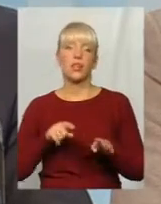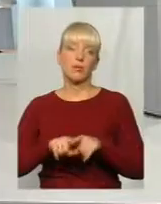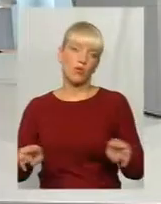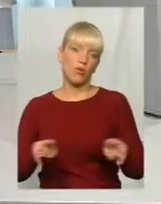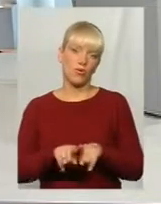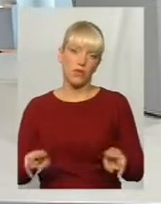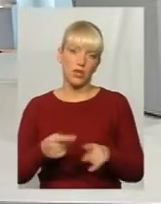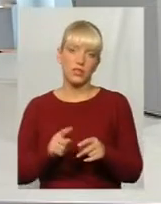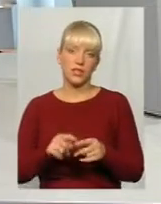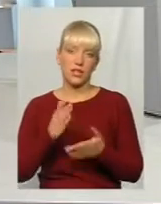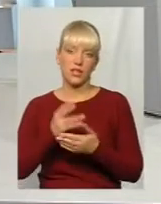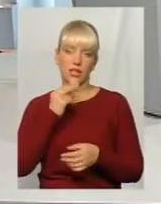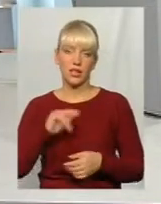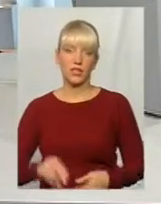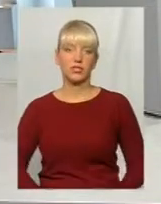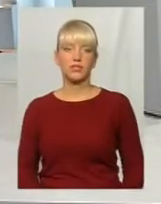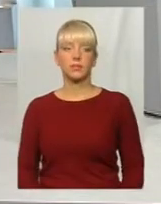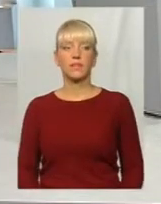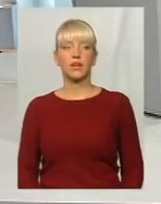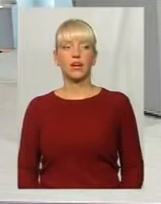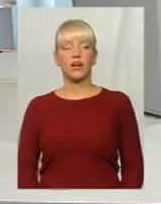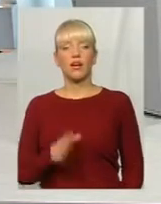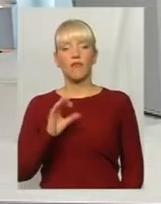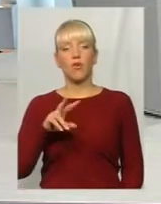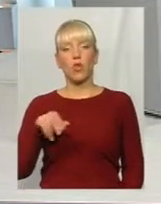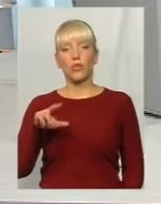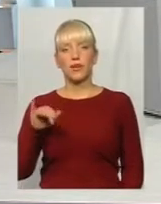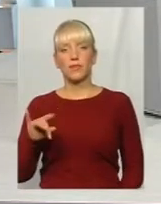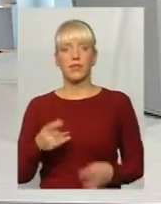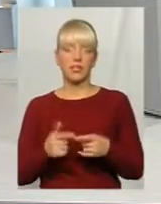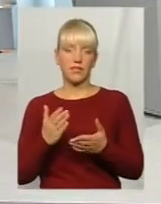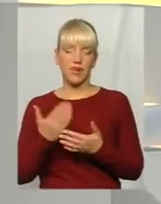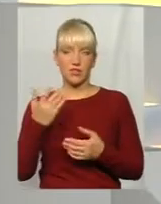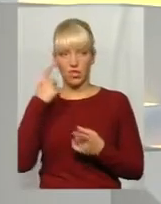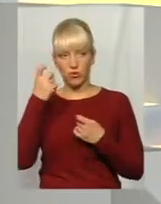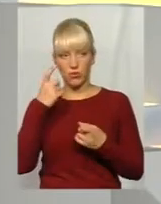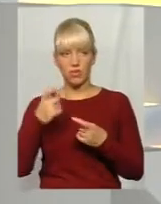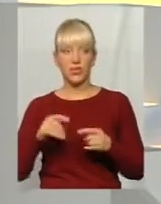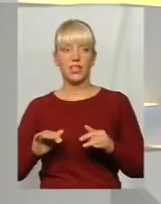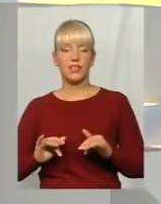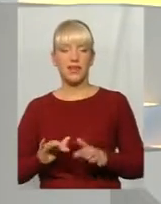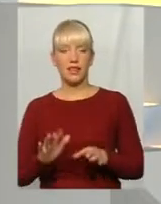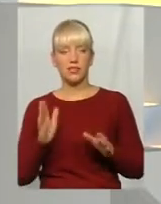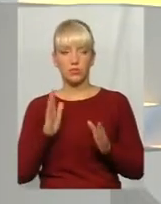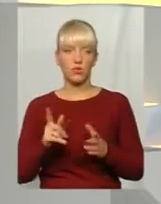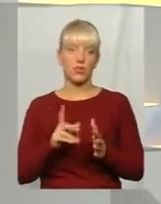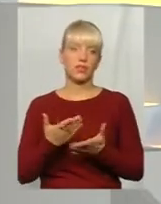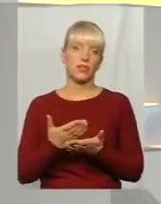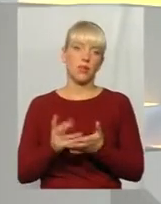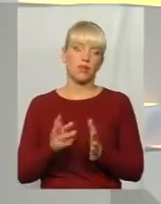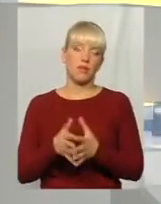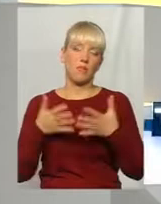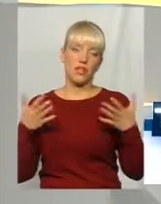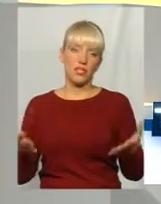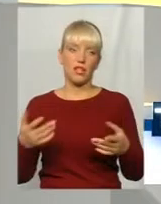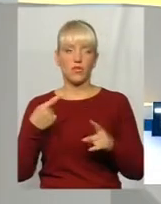Це буде найкращою рекламою. Пане Володимире, з вашої сторони, якась інформаційна діяльність буде проходити? Ще буде якась масштабна додаткова